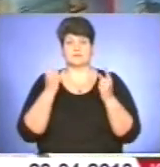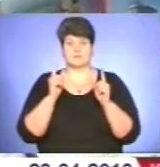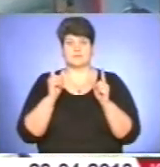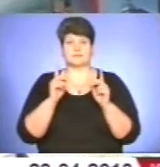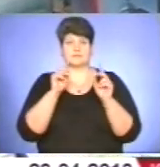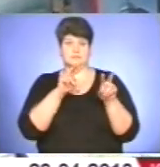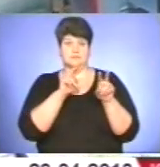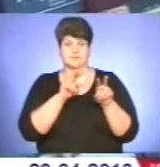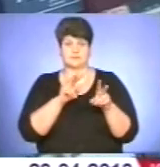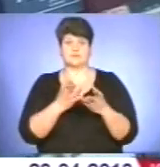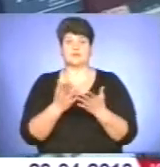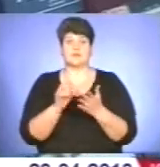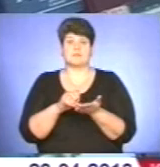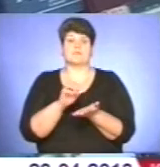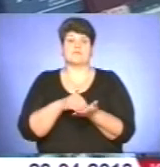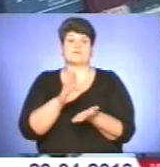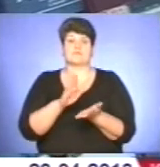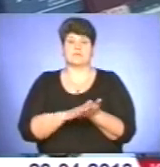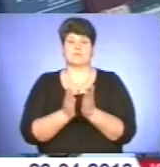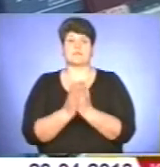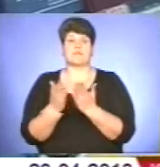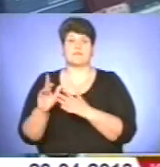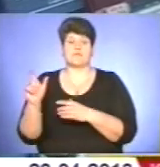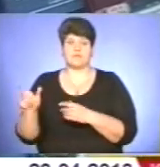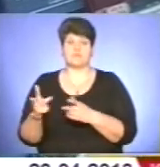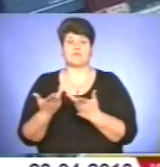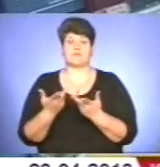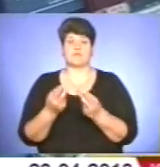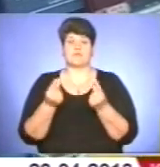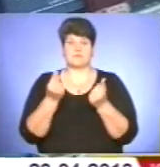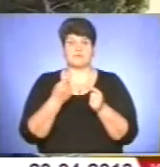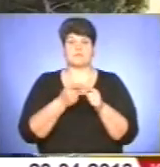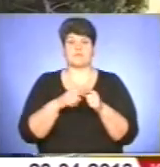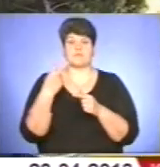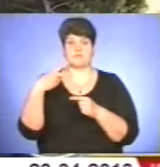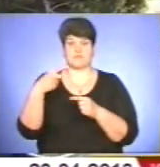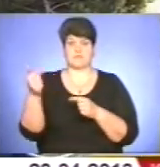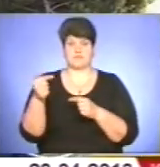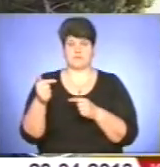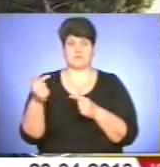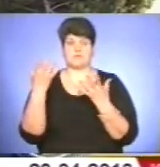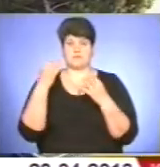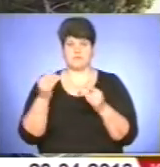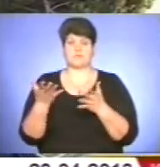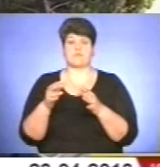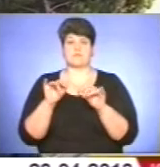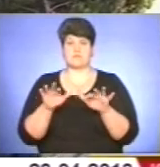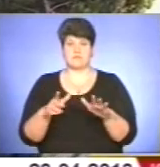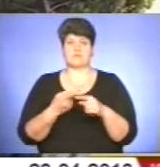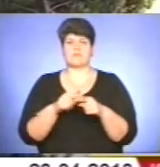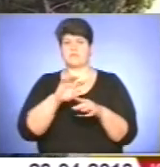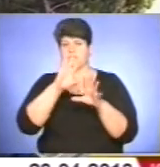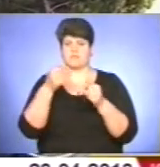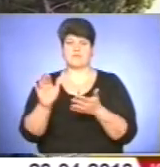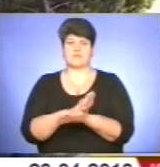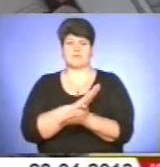фонди, а й записатися у бібліотеку. Зазвичай, читацький квиток вартує 20 гривень. У день акції усім без винятку, безкоштовно.